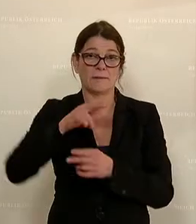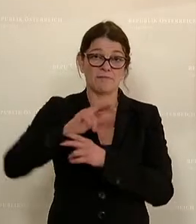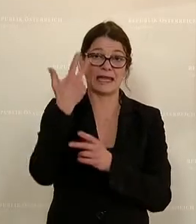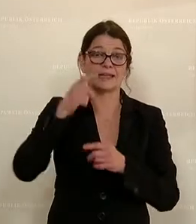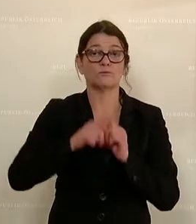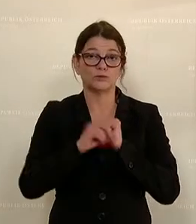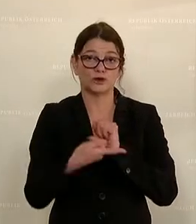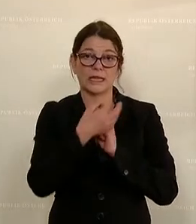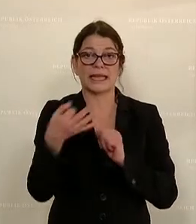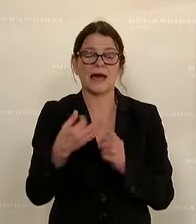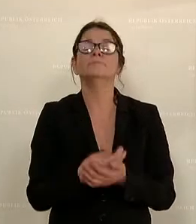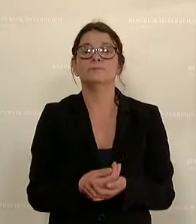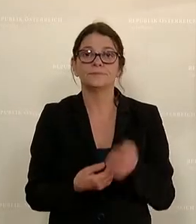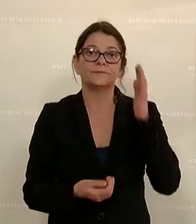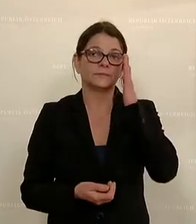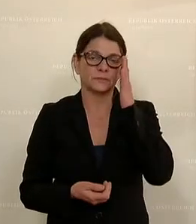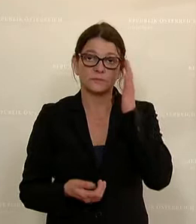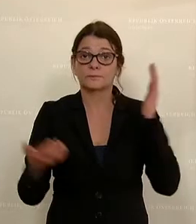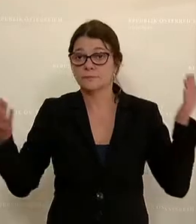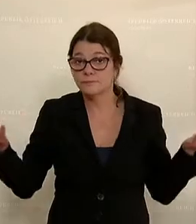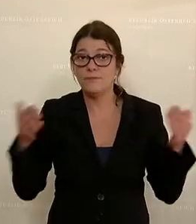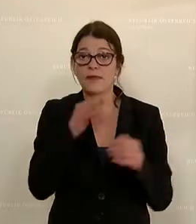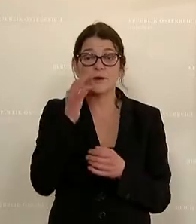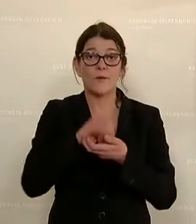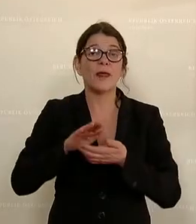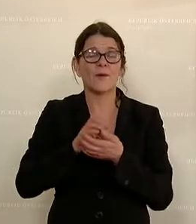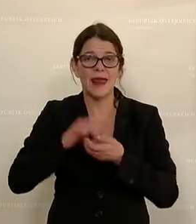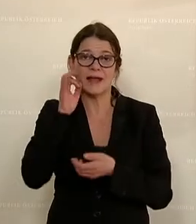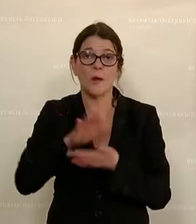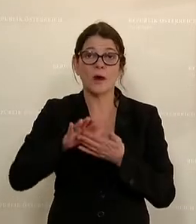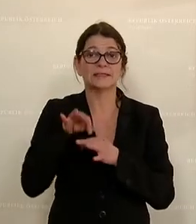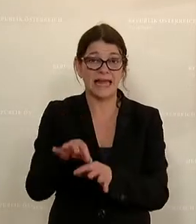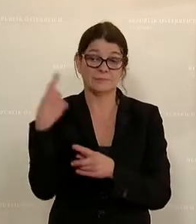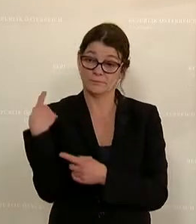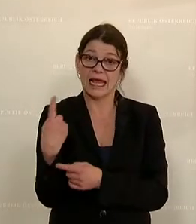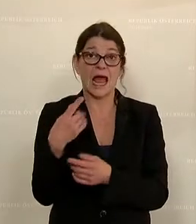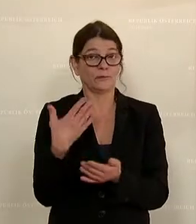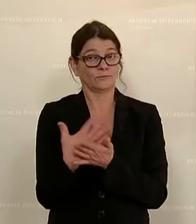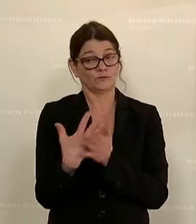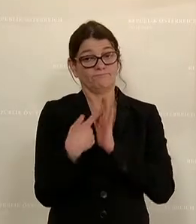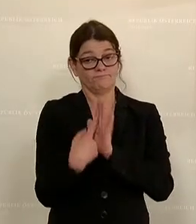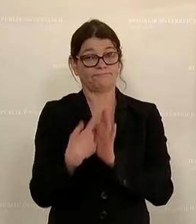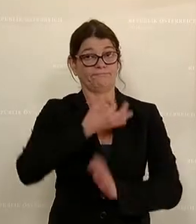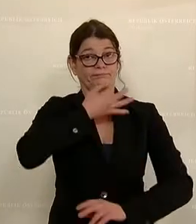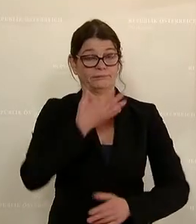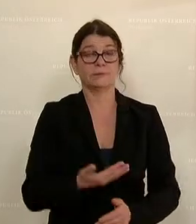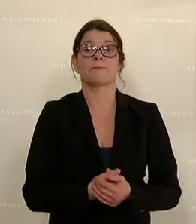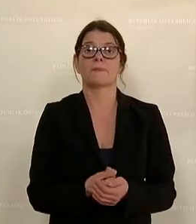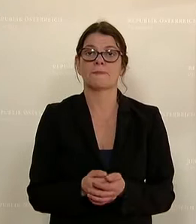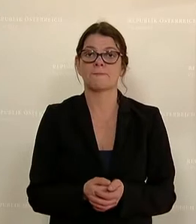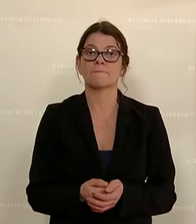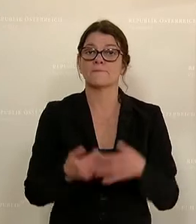Budgettag. Ja, die Frau Kollegin Holzleitner hat es gerade in ihrem Eingangsstatement gesagt,